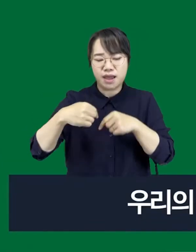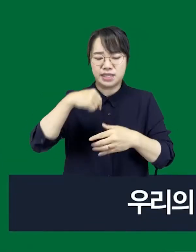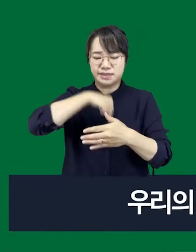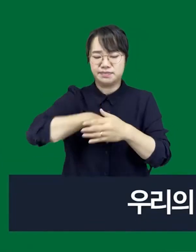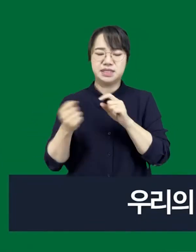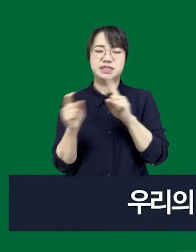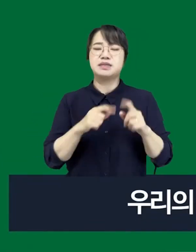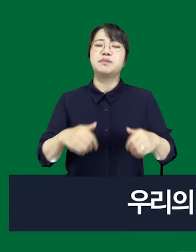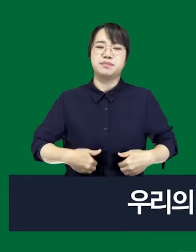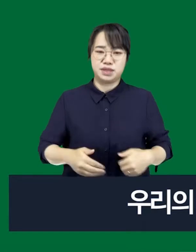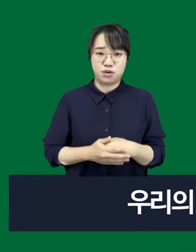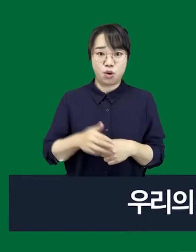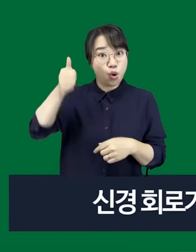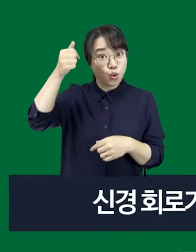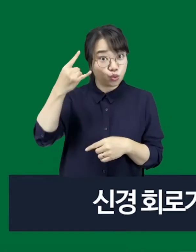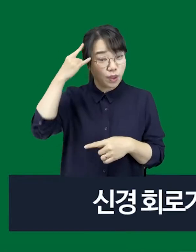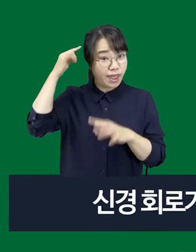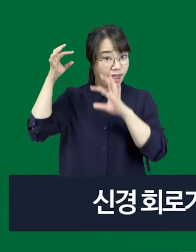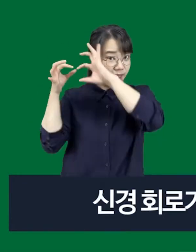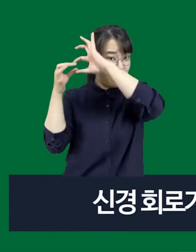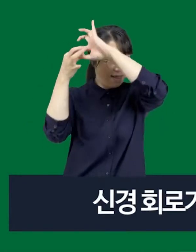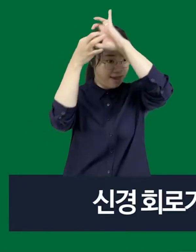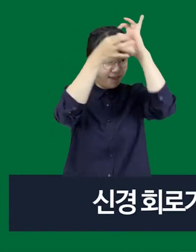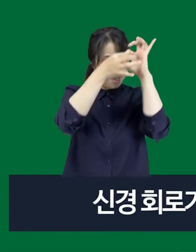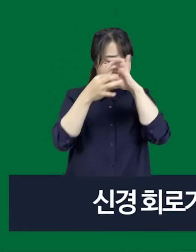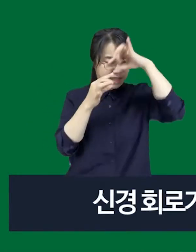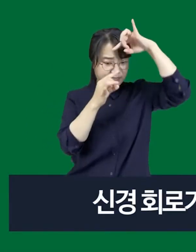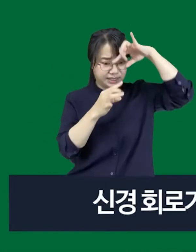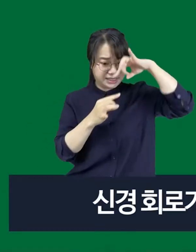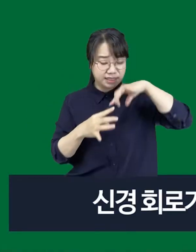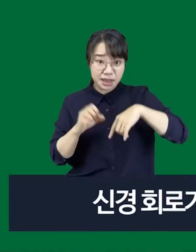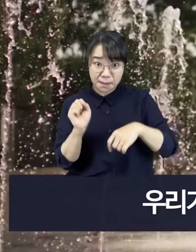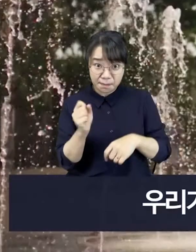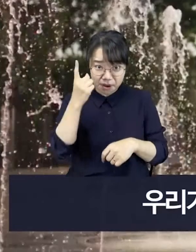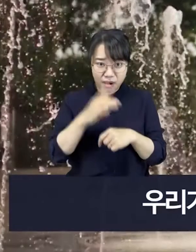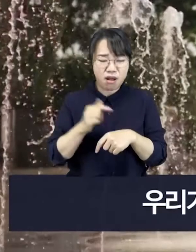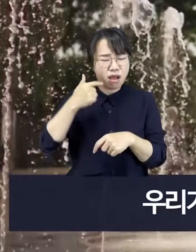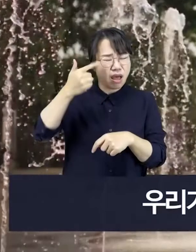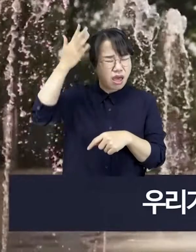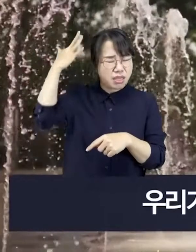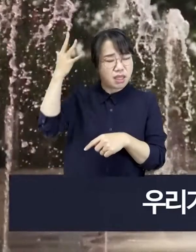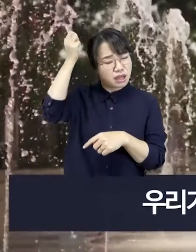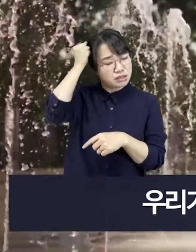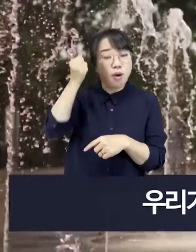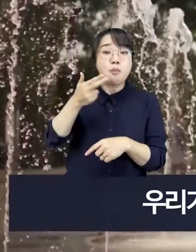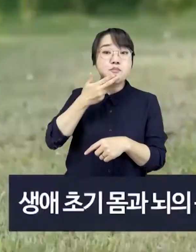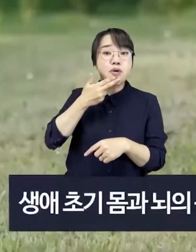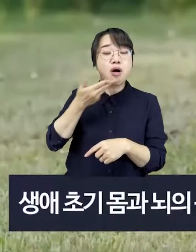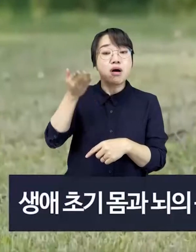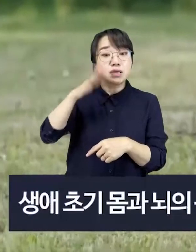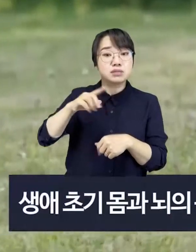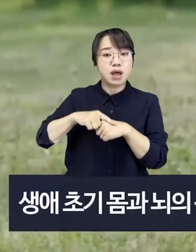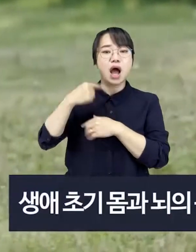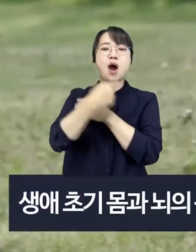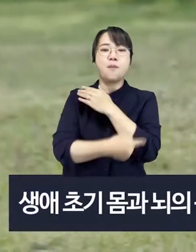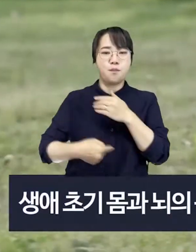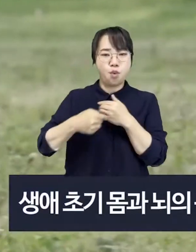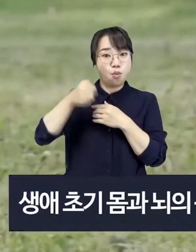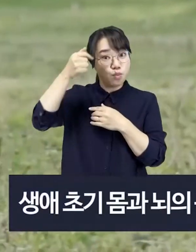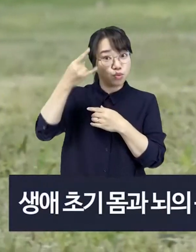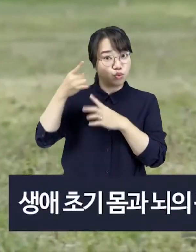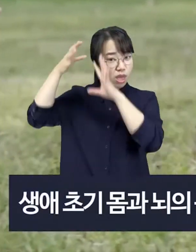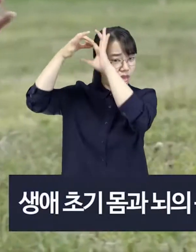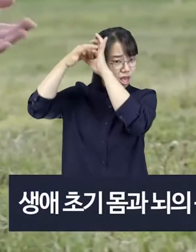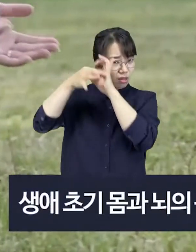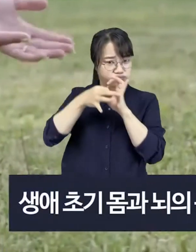몸은 뇌와 온몸에 퍼져 있는 신경회료가 갖고 있는 구조적 특성 때문에 우리가 기억하지 못하는 경험도 생애 초기 몸과